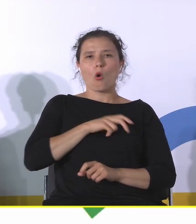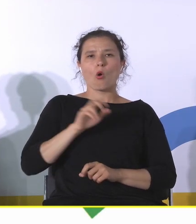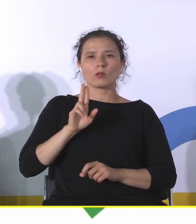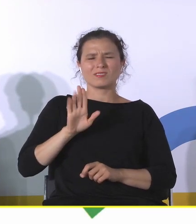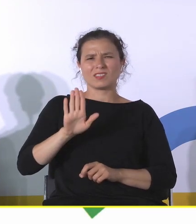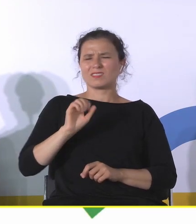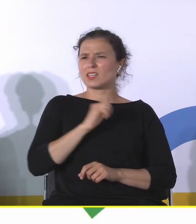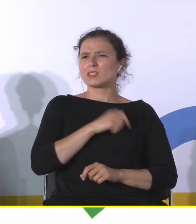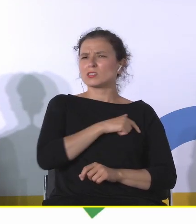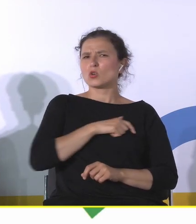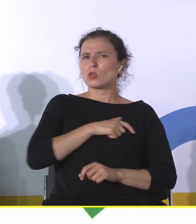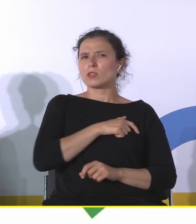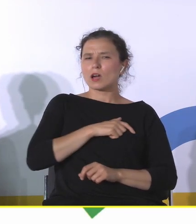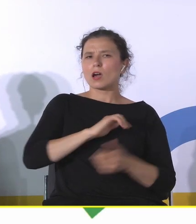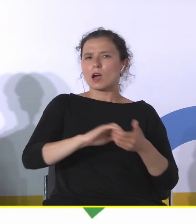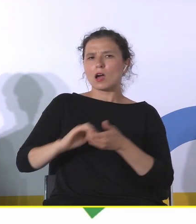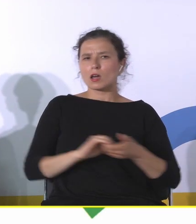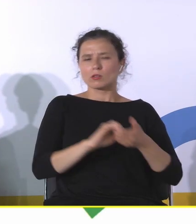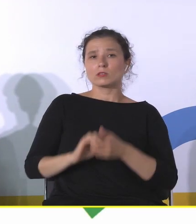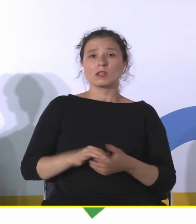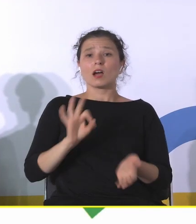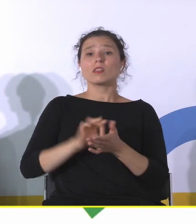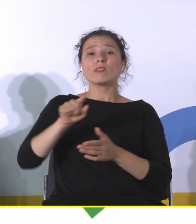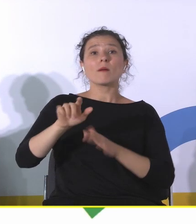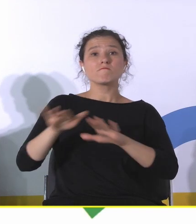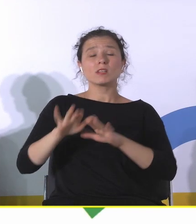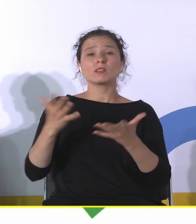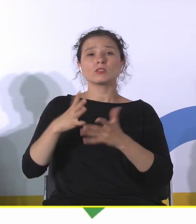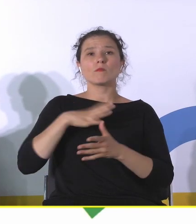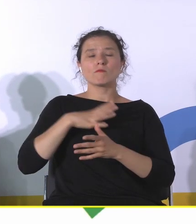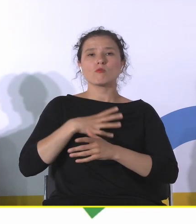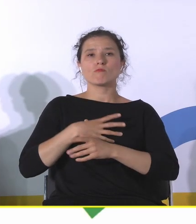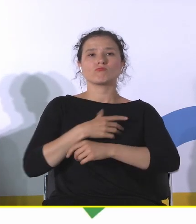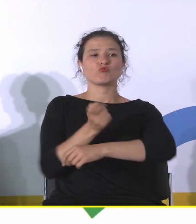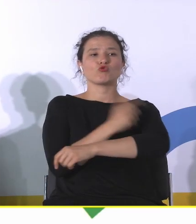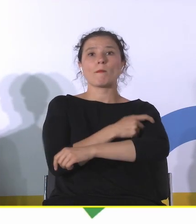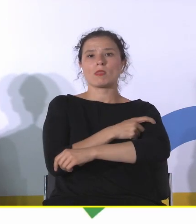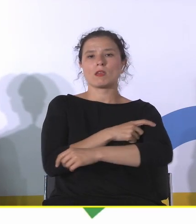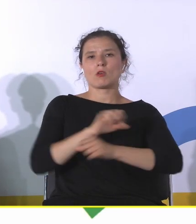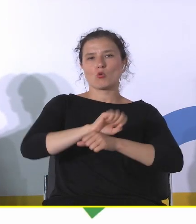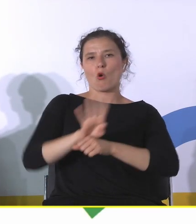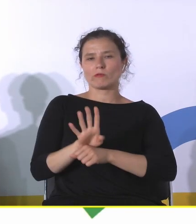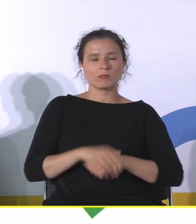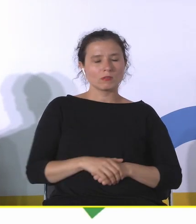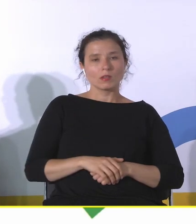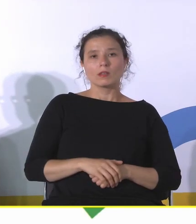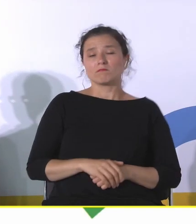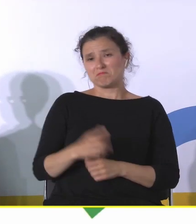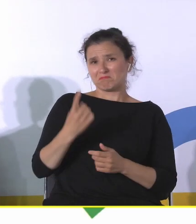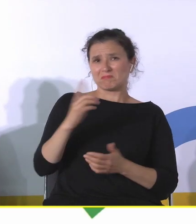miejsca, gdzie odbywały się masowe szczepienia na COVID. Więc jeżeli by wziąć tylko ten jeden przykład, bo miały być